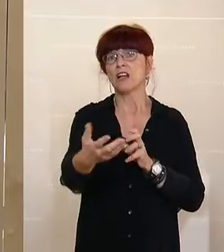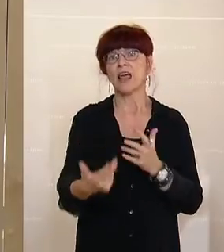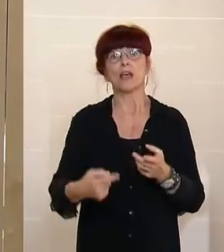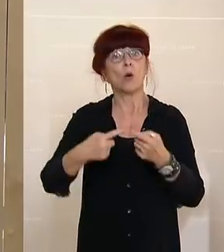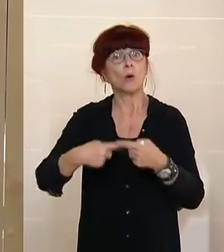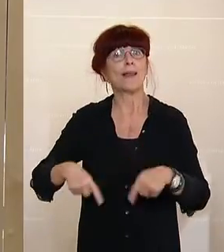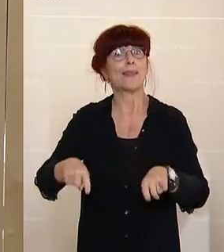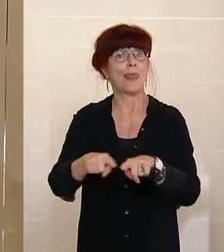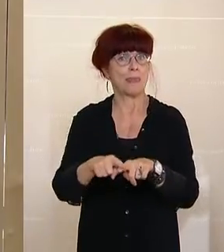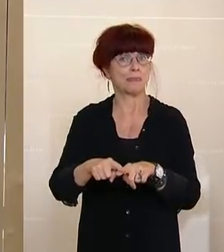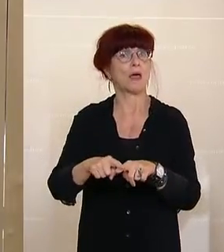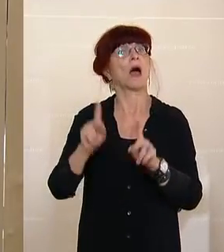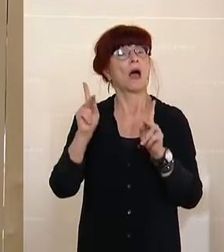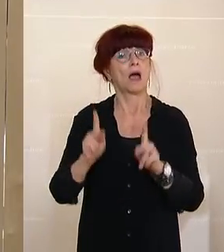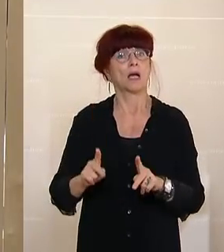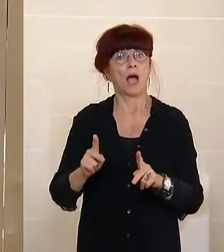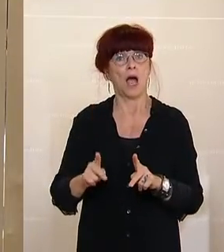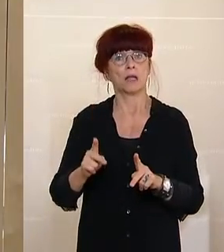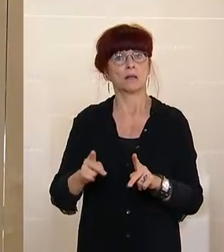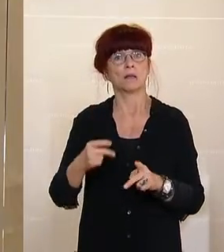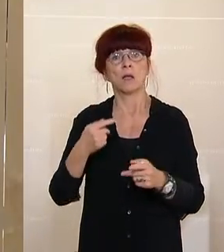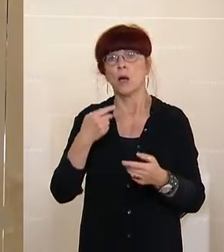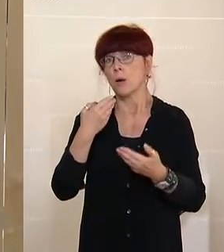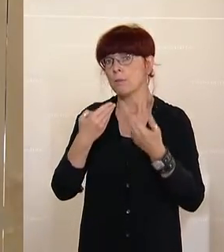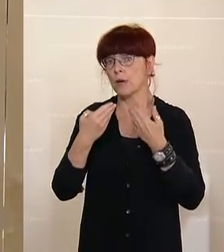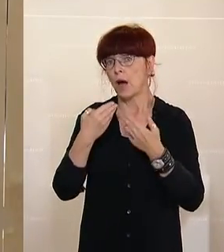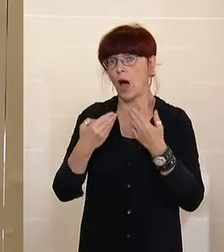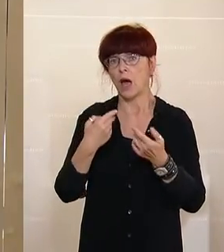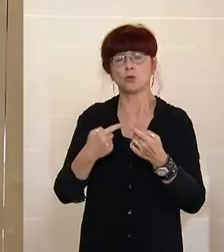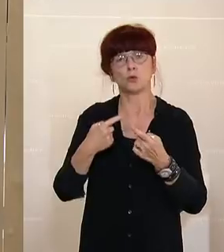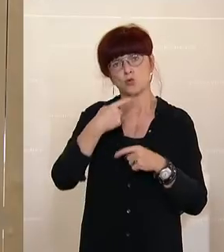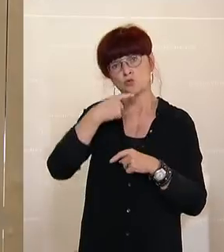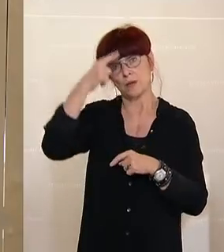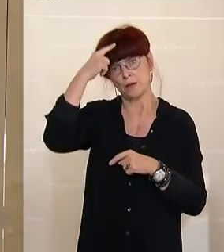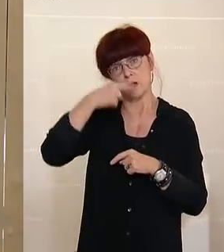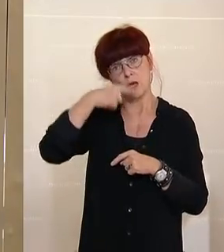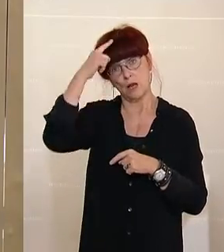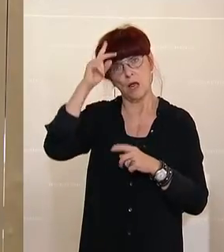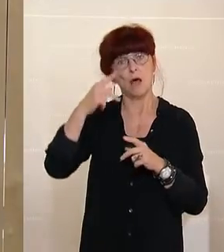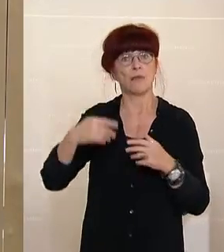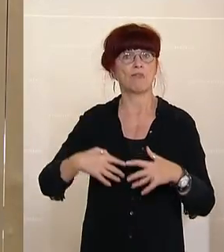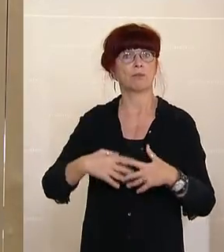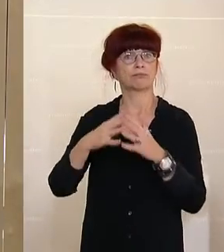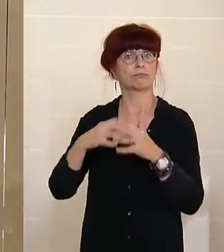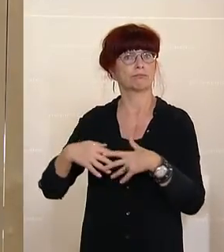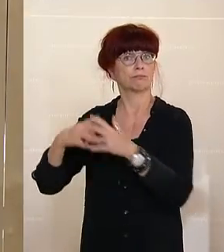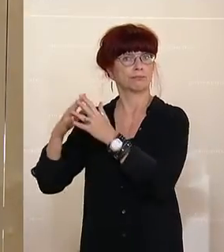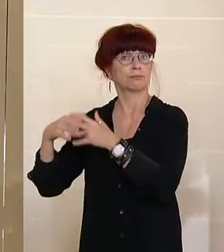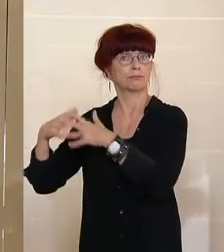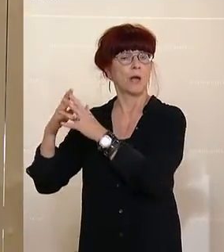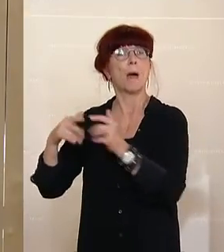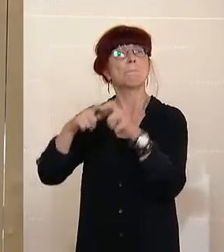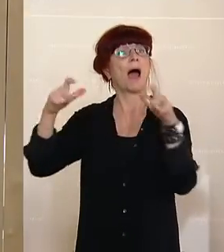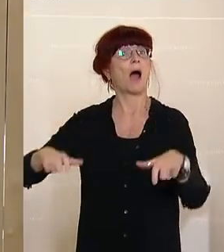vorsieht, nach Bedarf Barackenspitäler ohne langes Bewilligungsverfahren zu errichten. Und das wirft